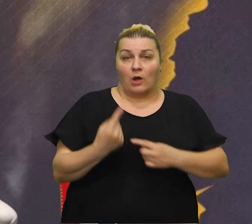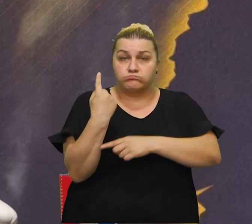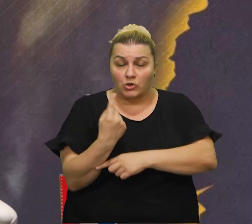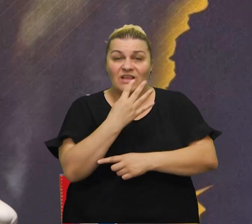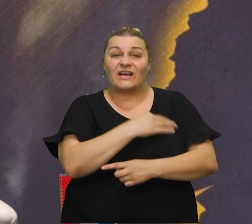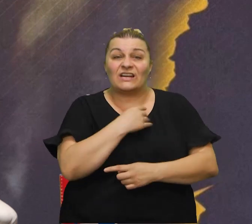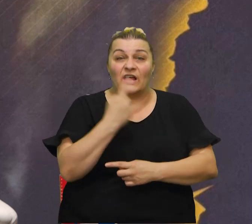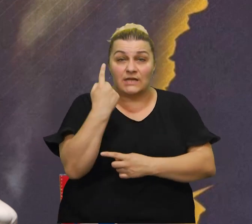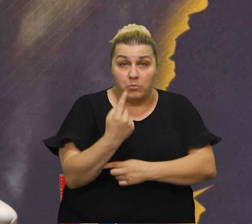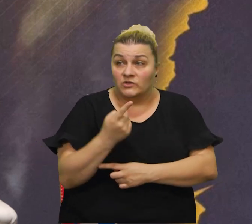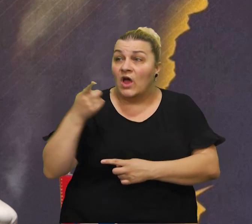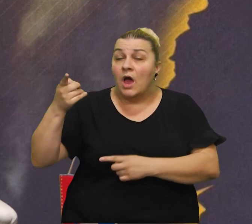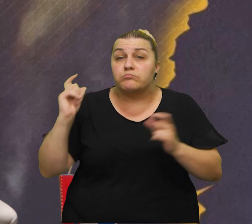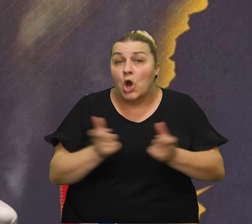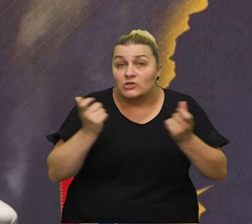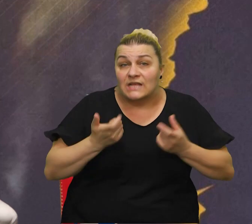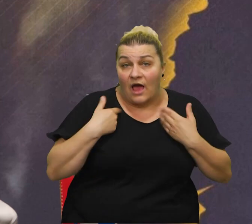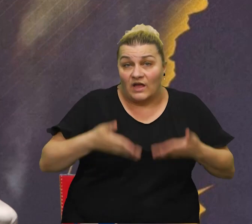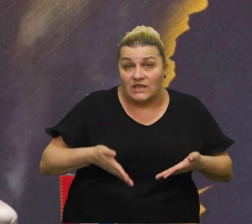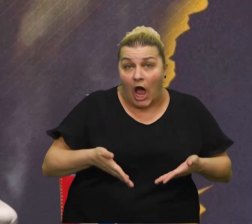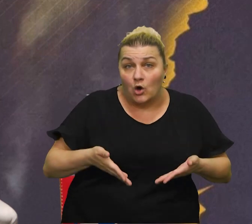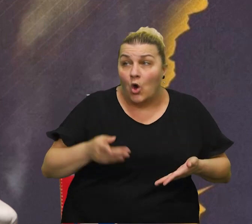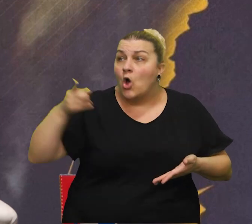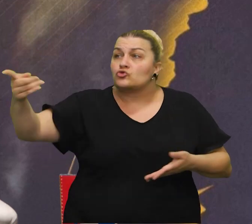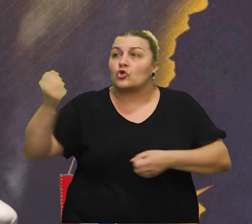hrvatska proslava, a ti nama radiš, ne redi. I onda mene je tur, idem,